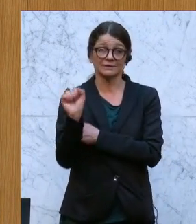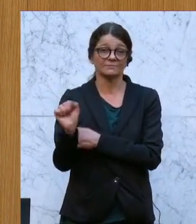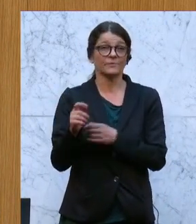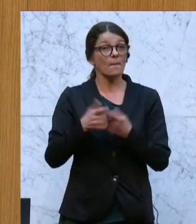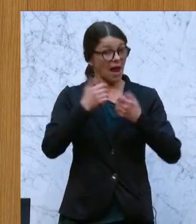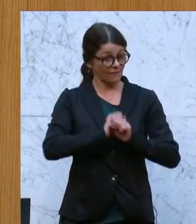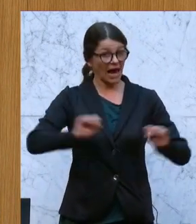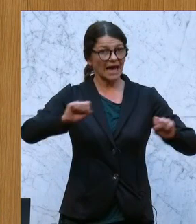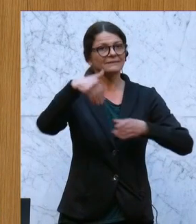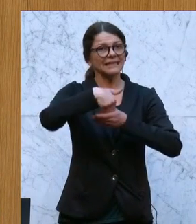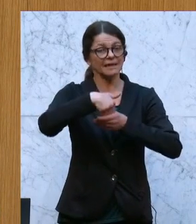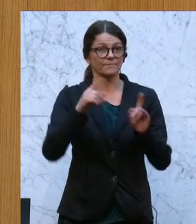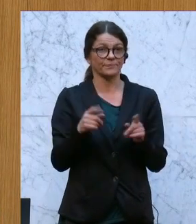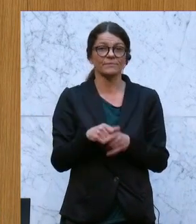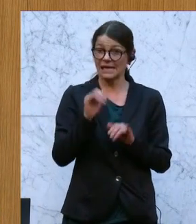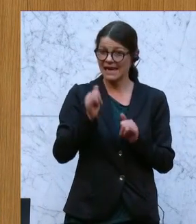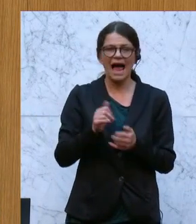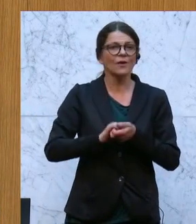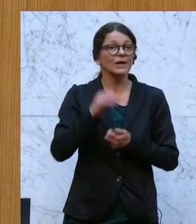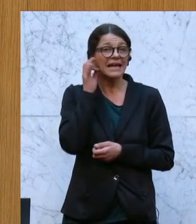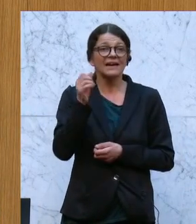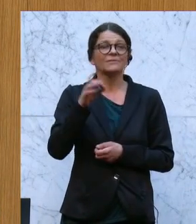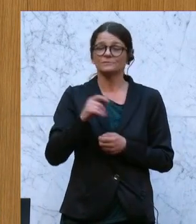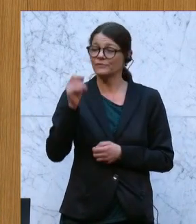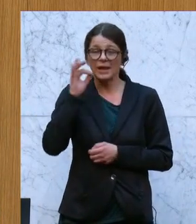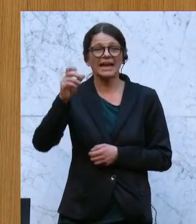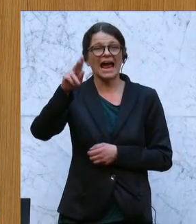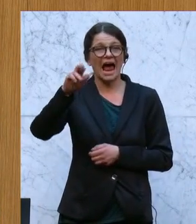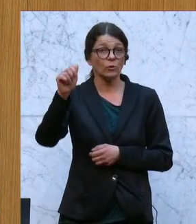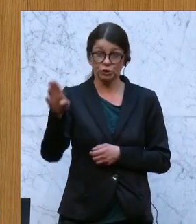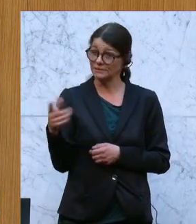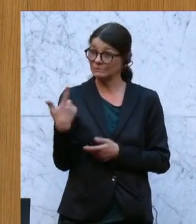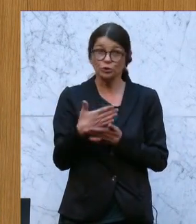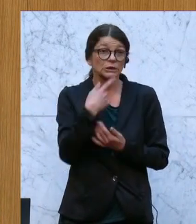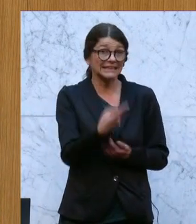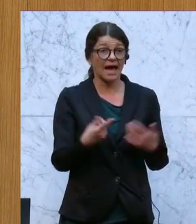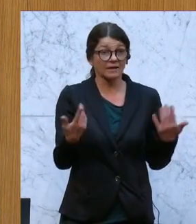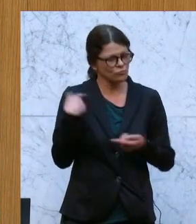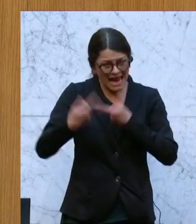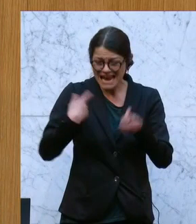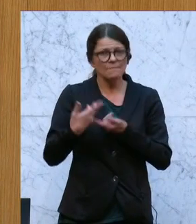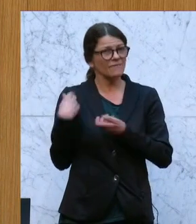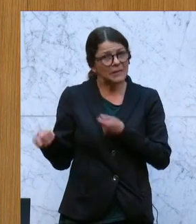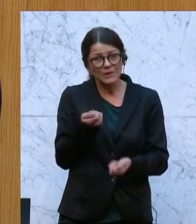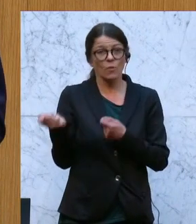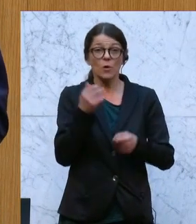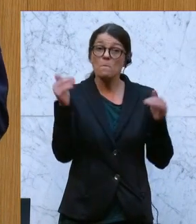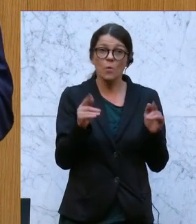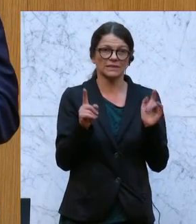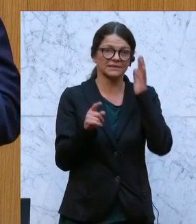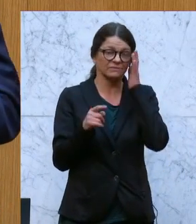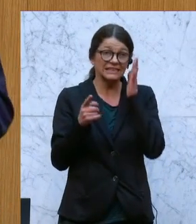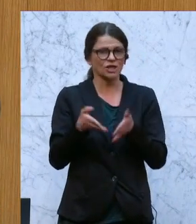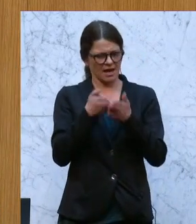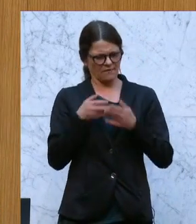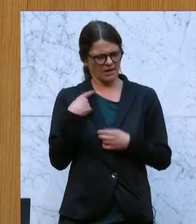mehr Freiheit nach innen. Ja, Kollegin Bettina Rausch hat das heute schon betont und es gehört immer wieder betont, weil es hilft uns in